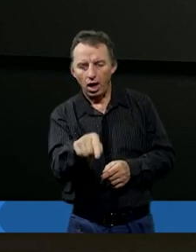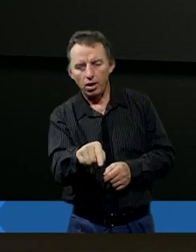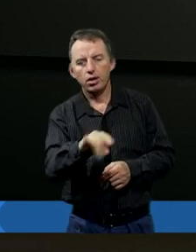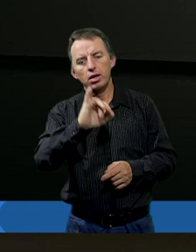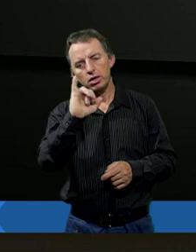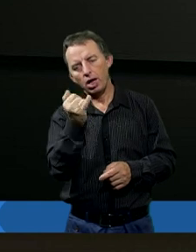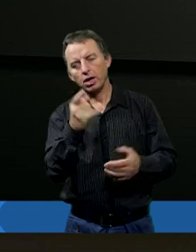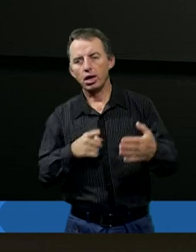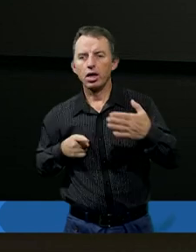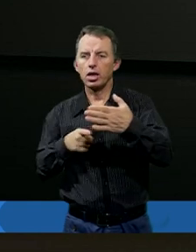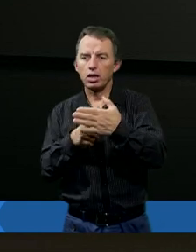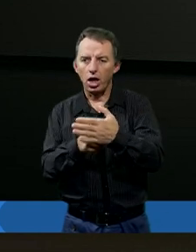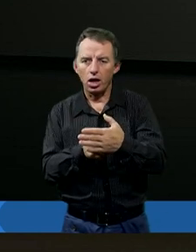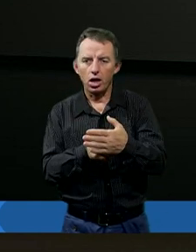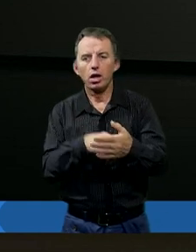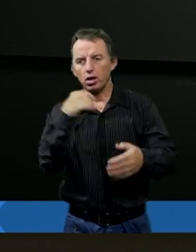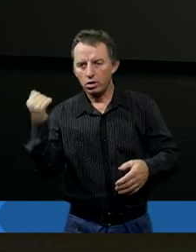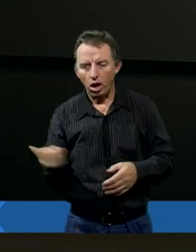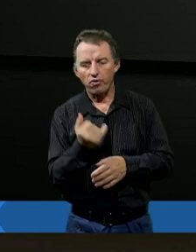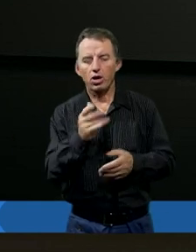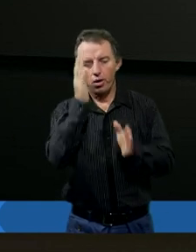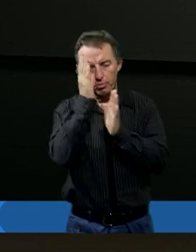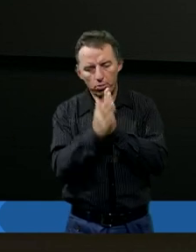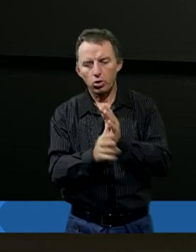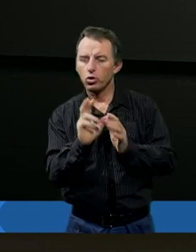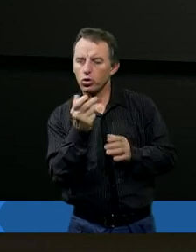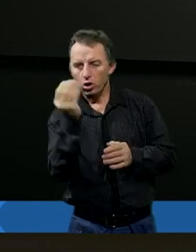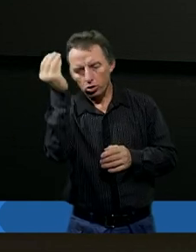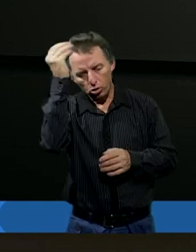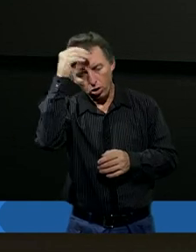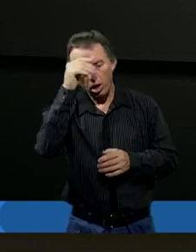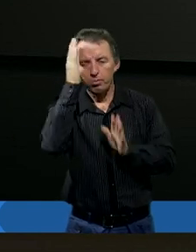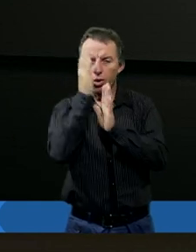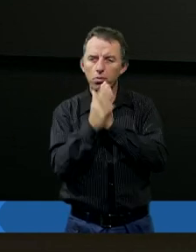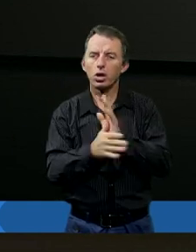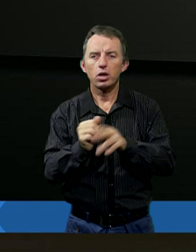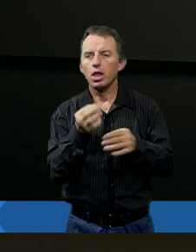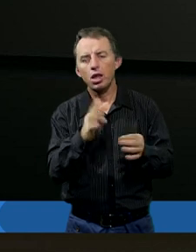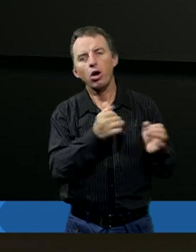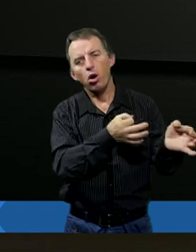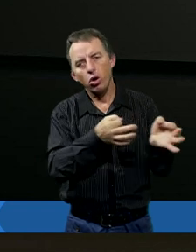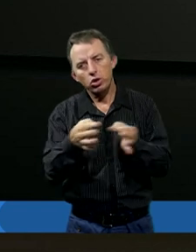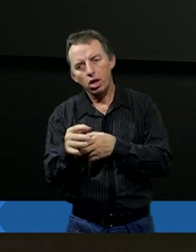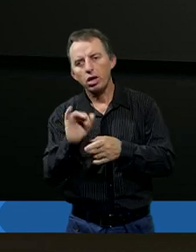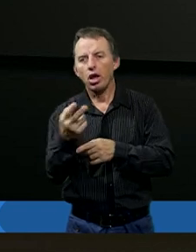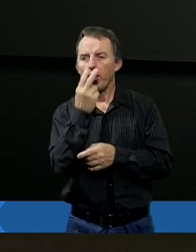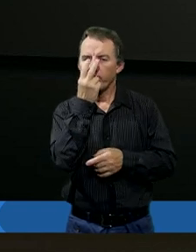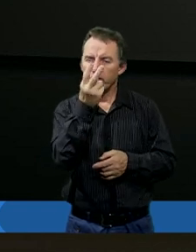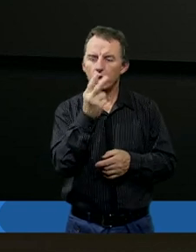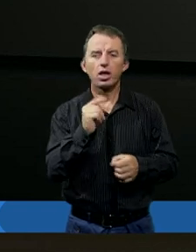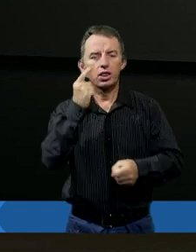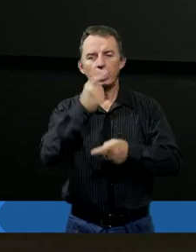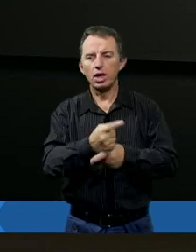cel i z tego zawsze próbuję się po prostu czegoś uczyć. I może to też nie jest od razu, ale tak jak widzę,